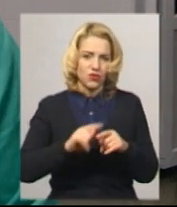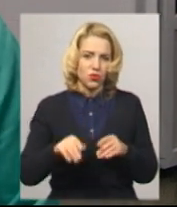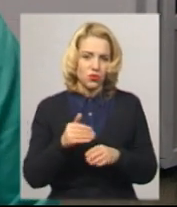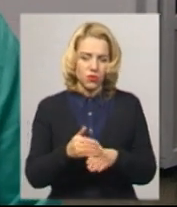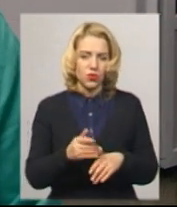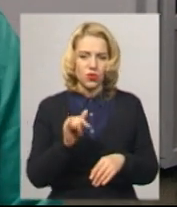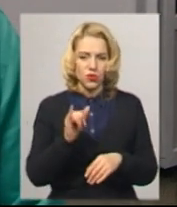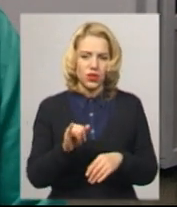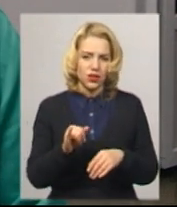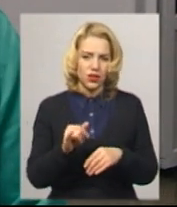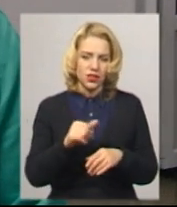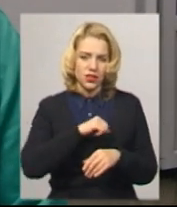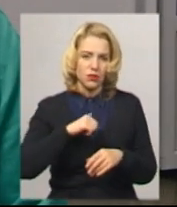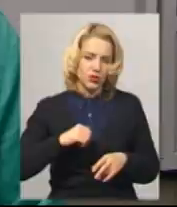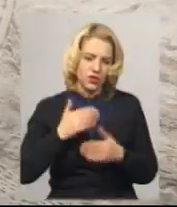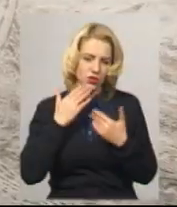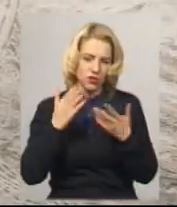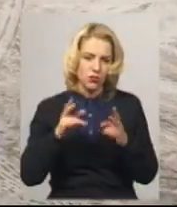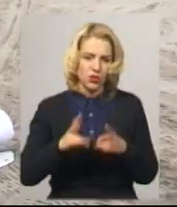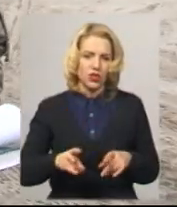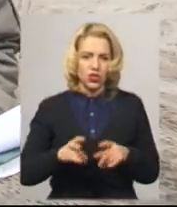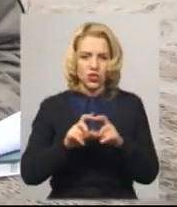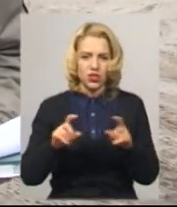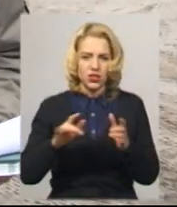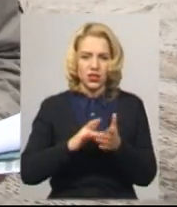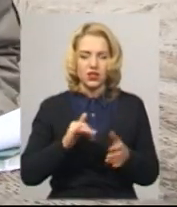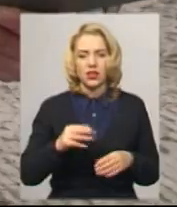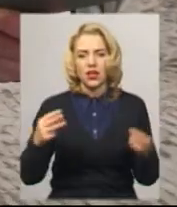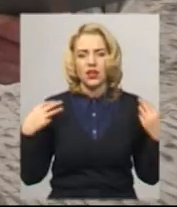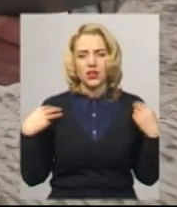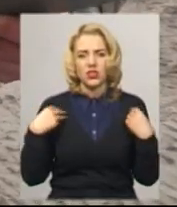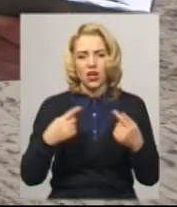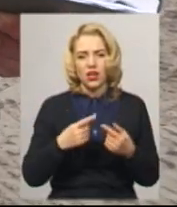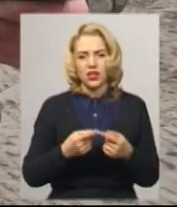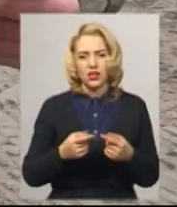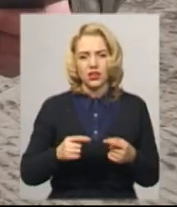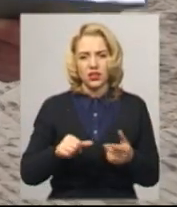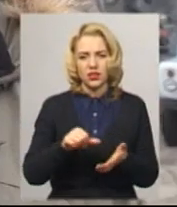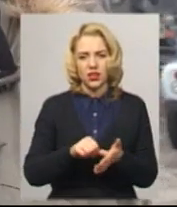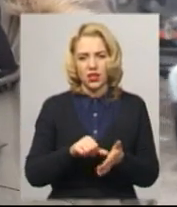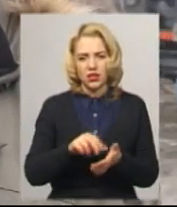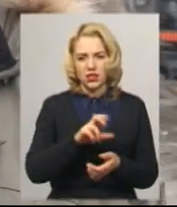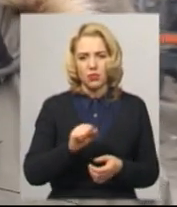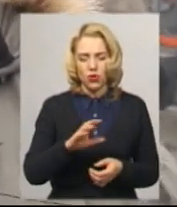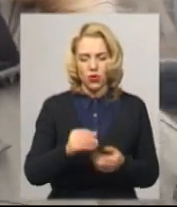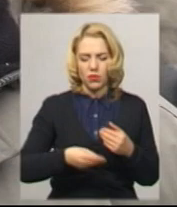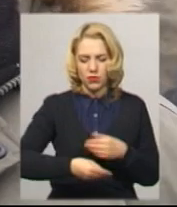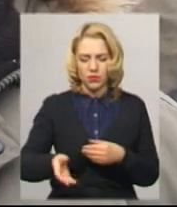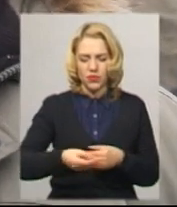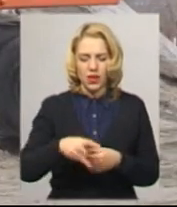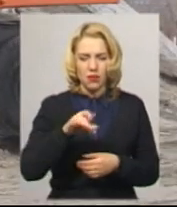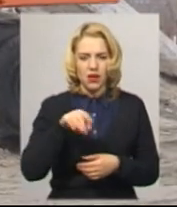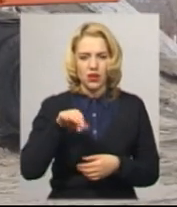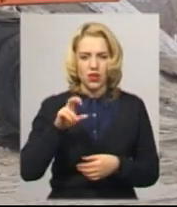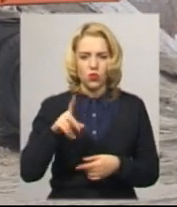звертається за допомогою травматологічного центру. Начальник дільниці по утриманню вуличного покриття міста Хмельницького комунального підприємства «Берет» Ігор Мартинюк